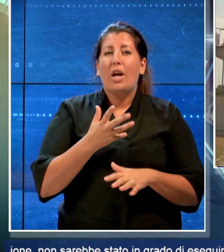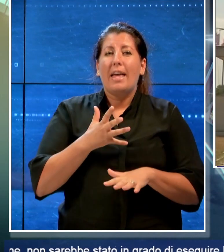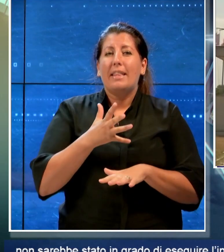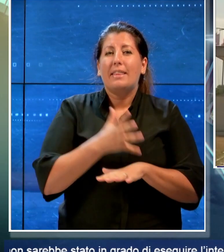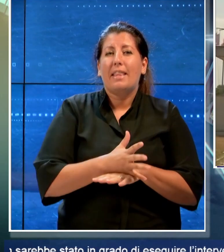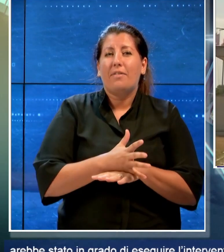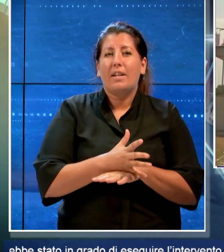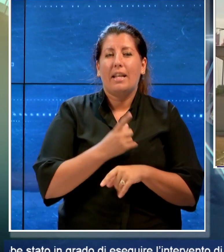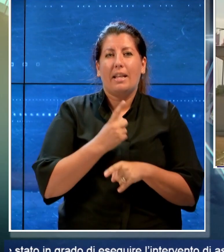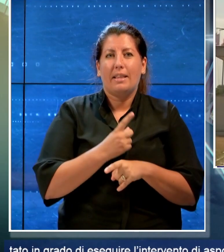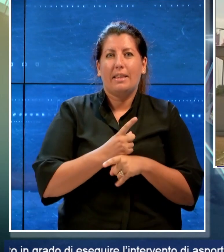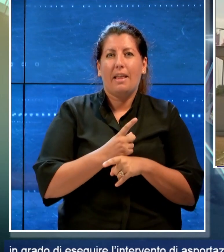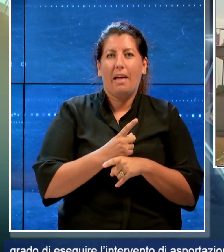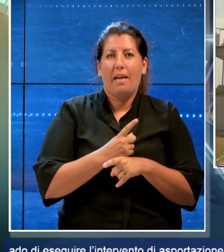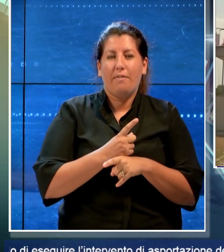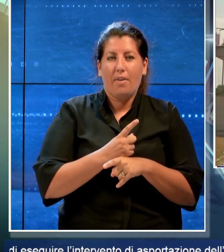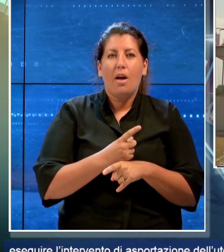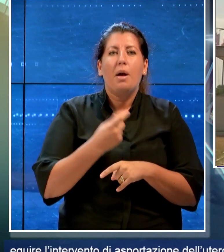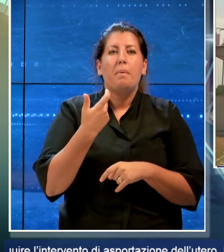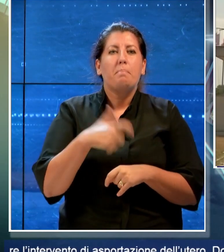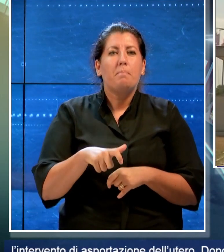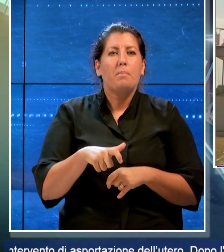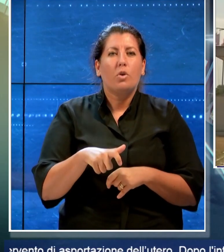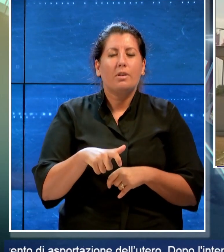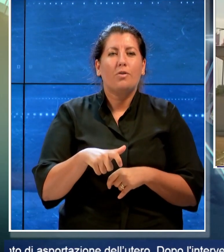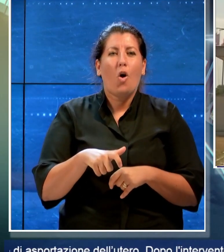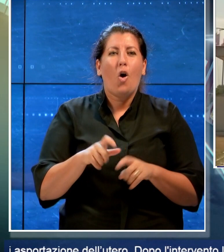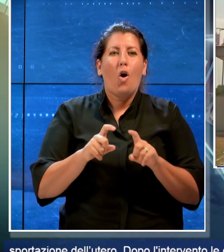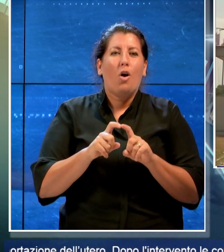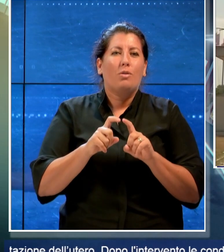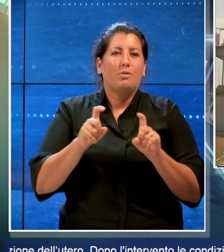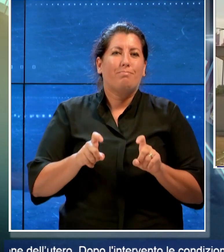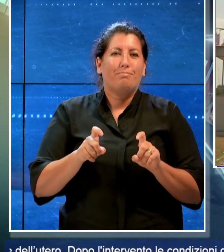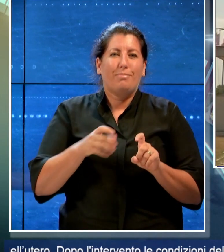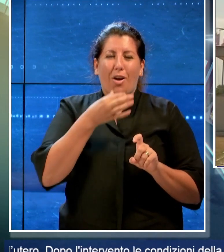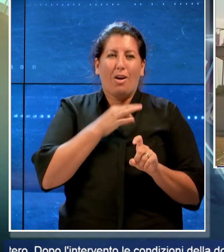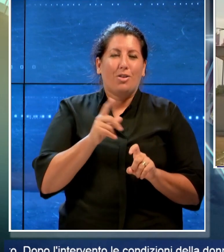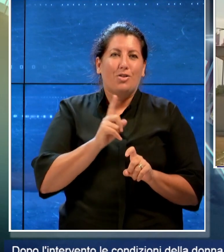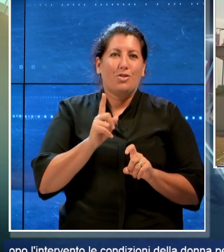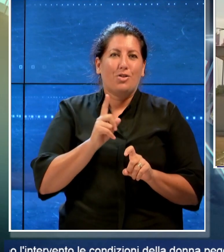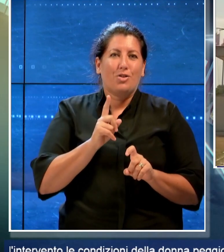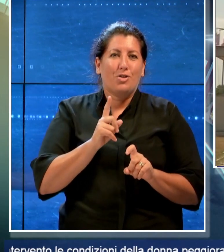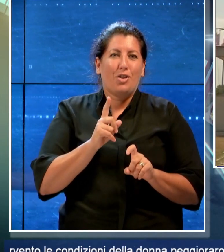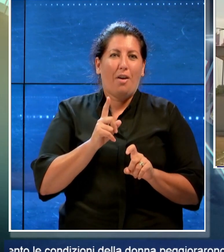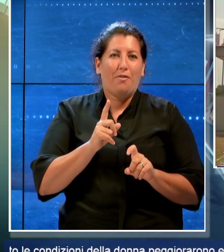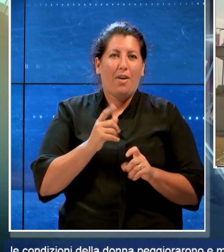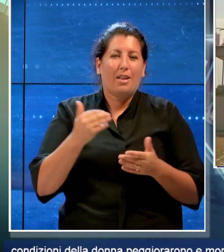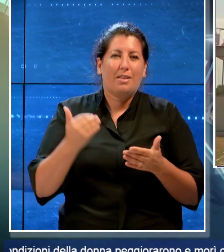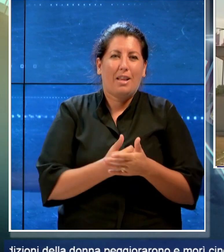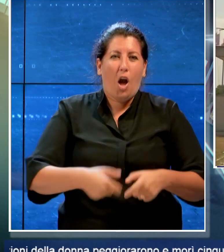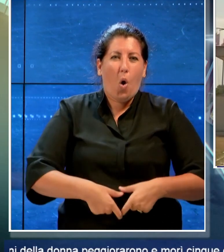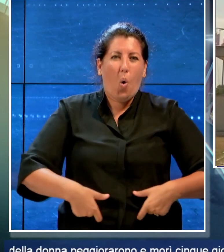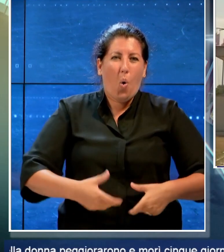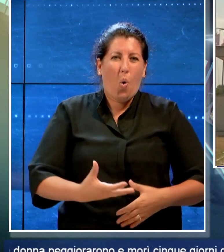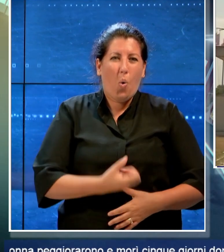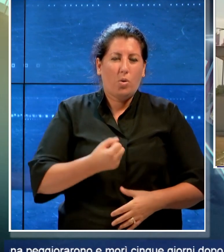sua stessa ammissione non sarebbe stato in grado di eseguire l'intervento di asportazione dell